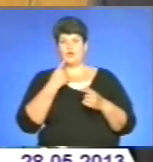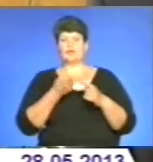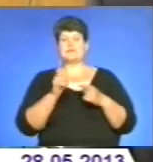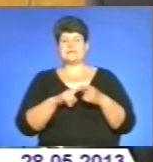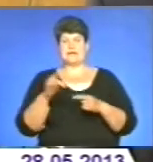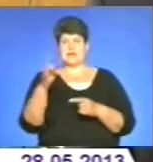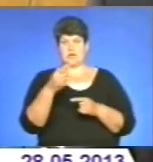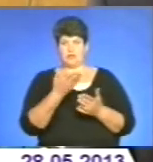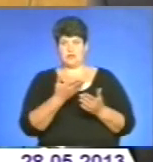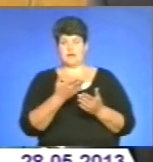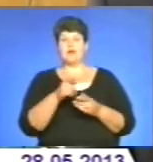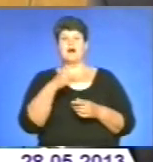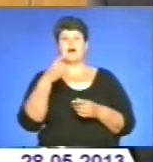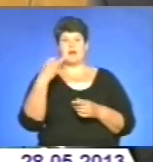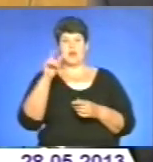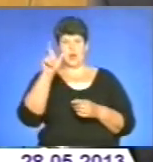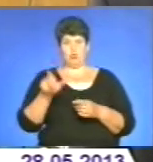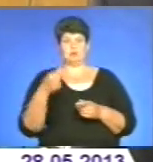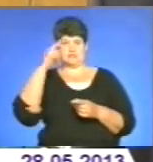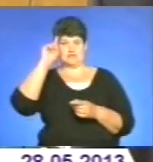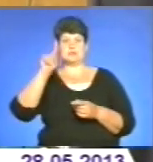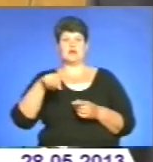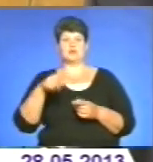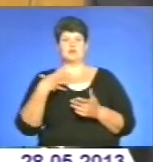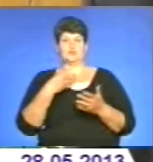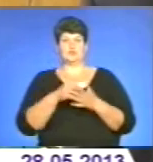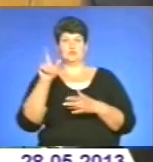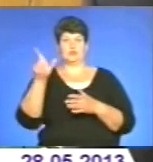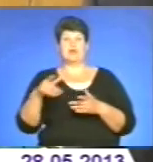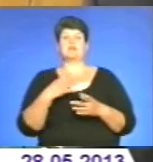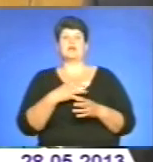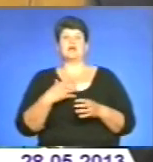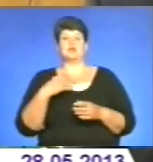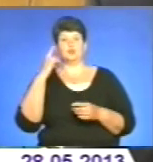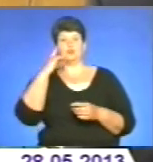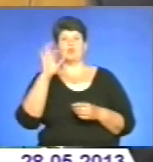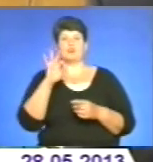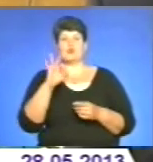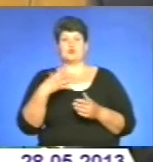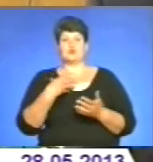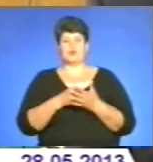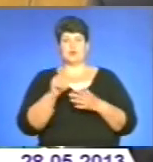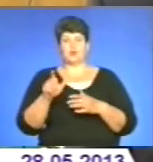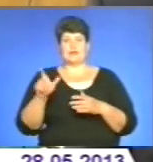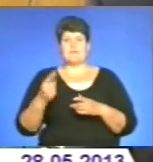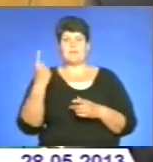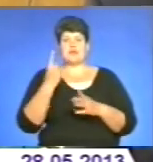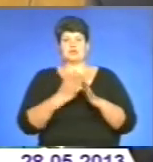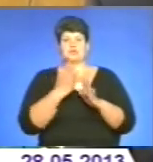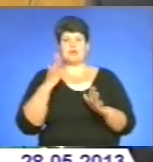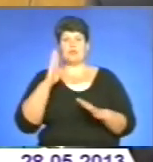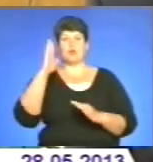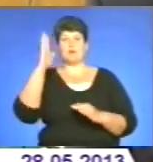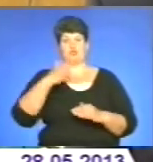Хай люди знають свої герої в цих районах, як вони турбуються про своїх людей. І в першу чергу про майбутнє